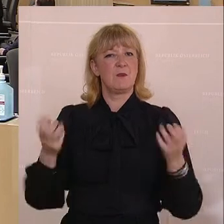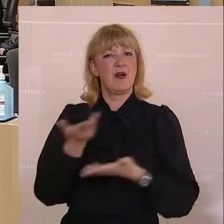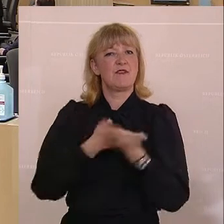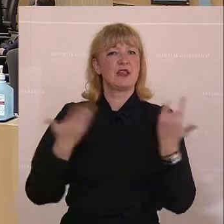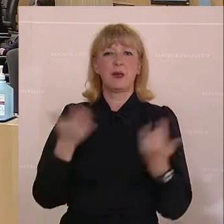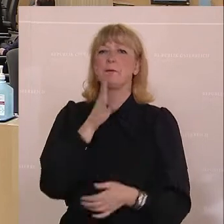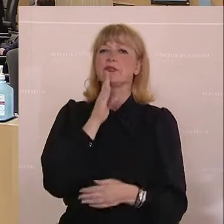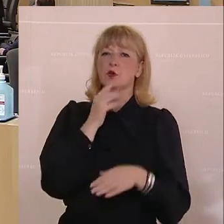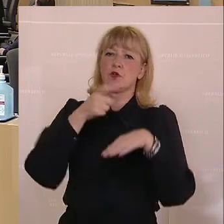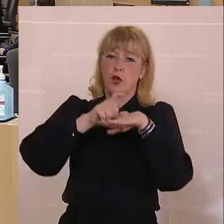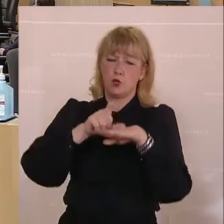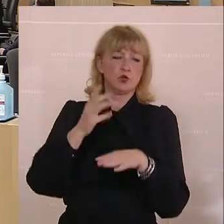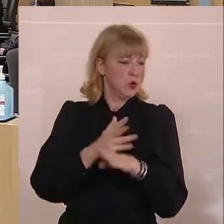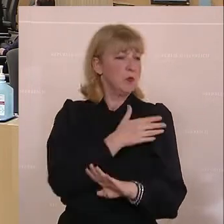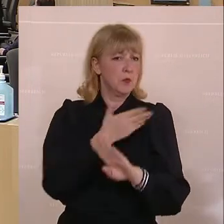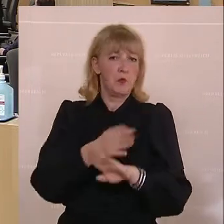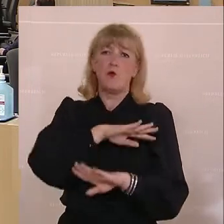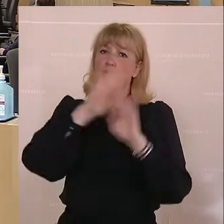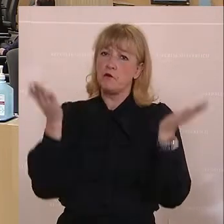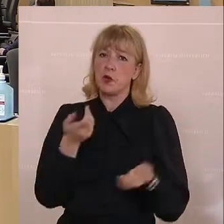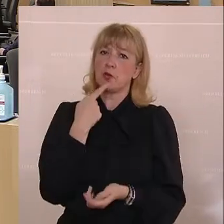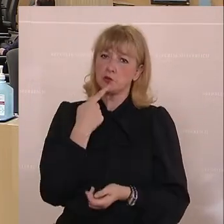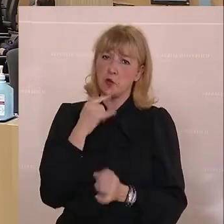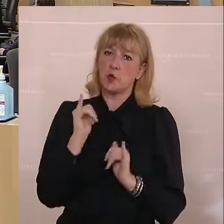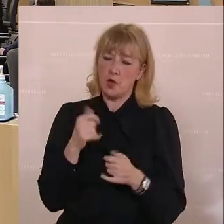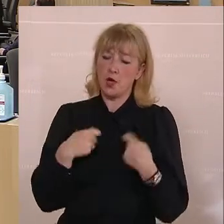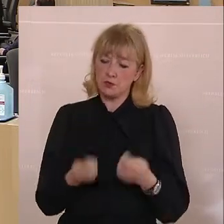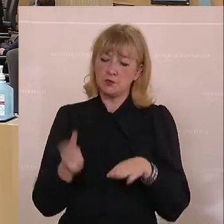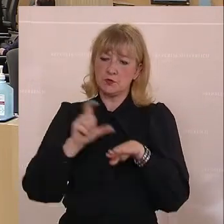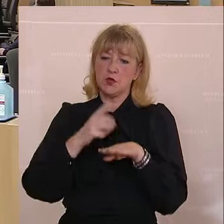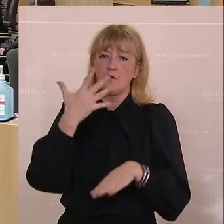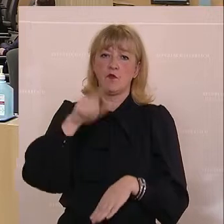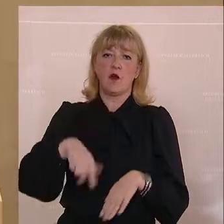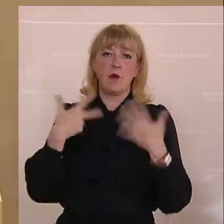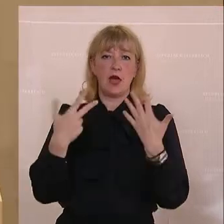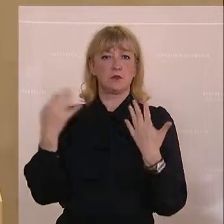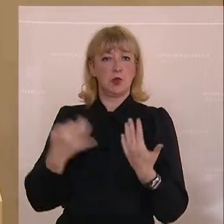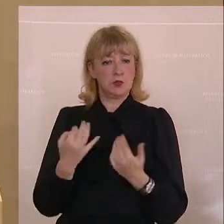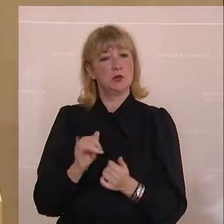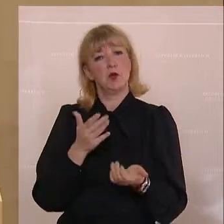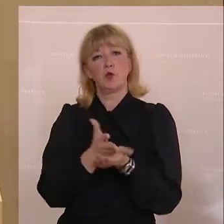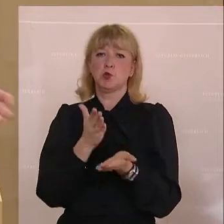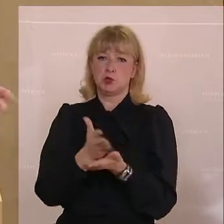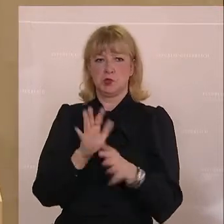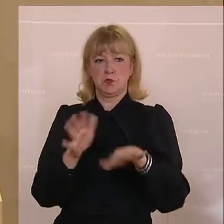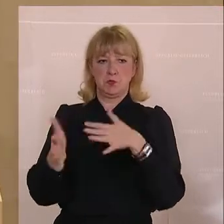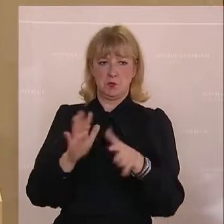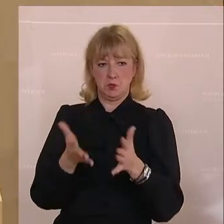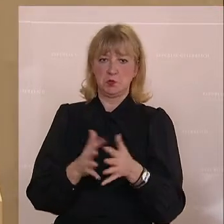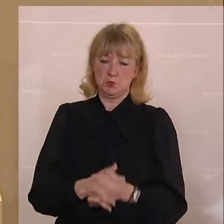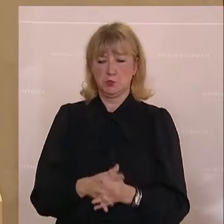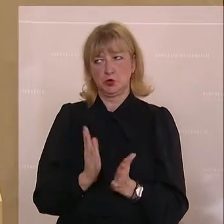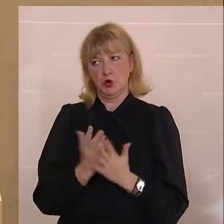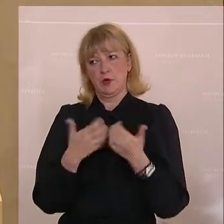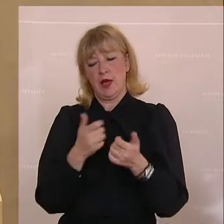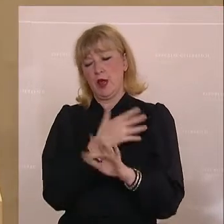Die Sprecherin für Arbeit und Sozialist der FPÖ ist am Wort, Dagmar Belakowitsch. 5,8 Prozent, das ist der Durchschnittswert, das wurde heute auch schon hundertmal